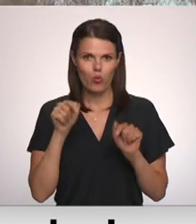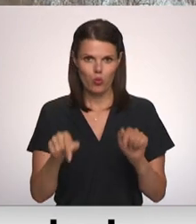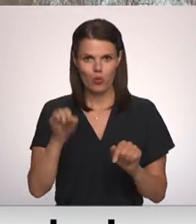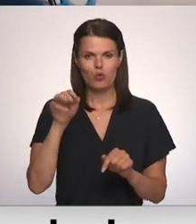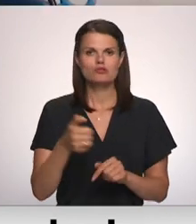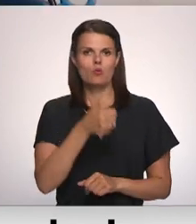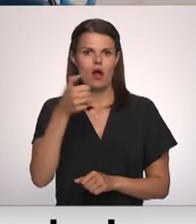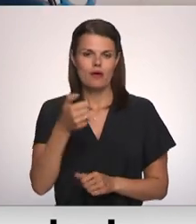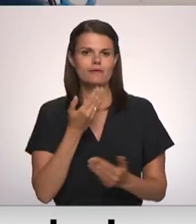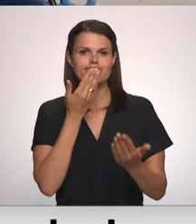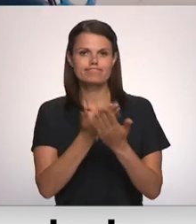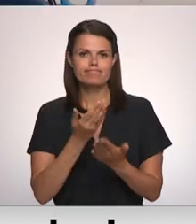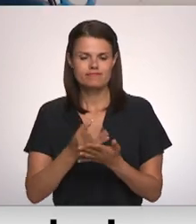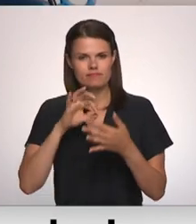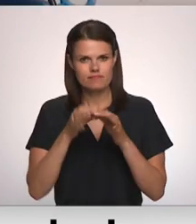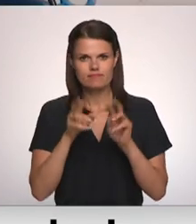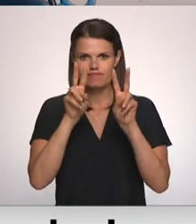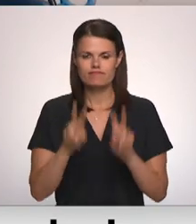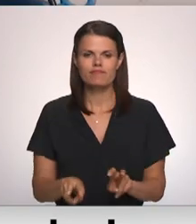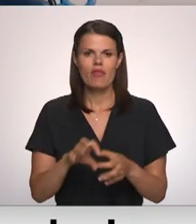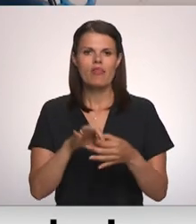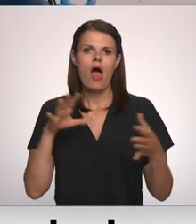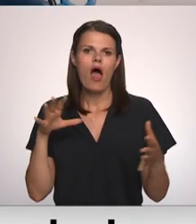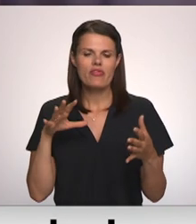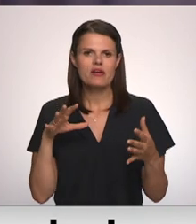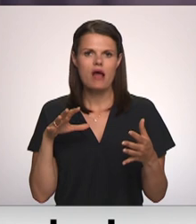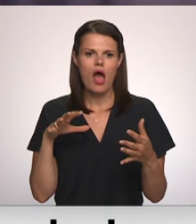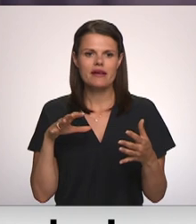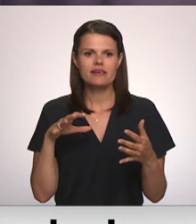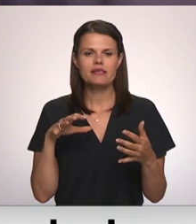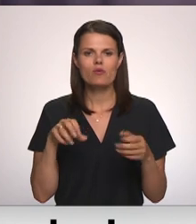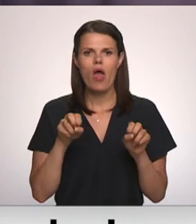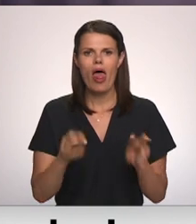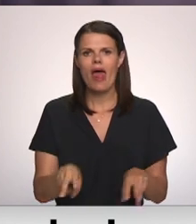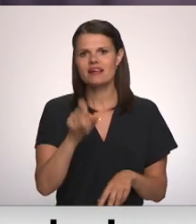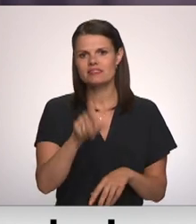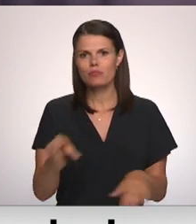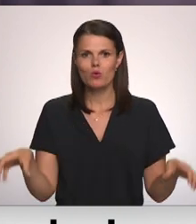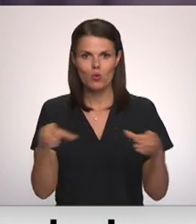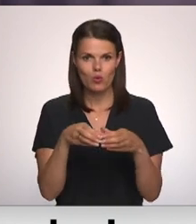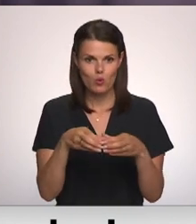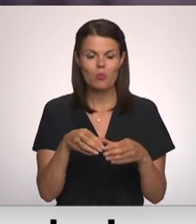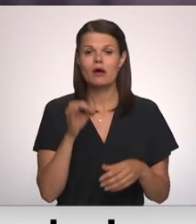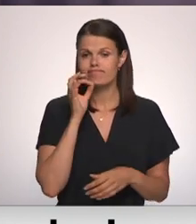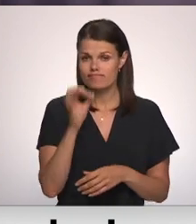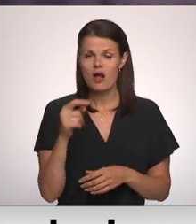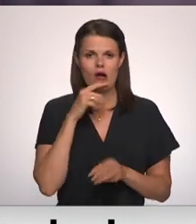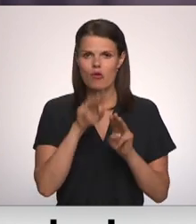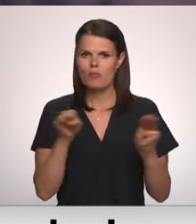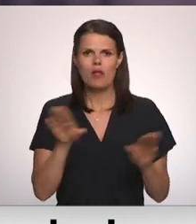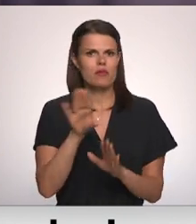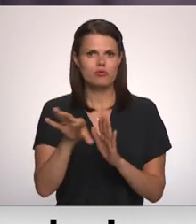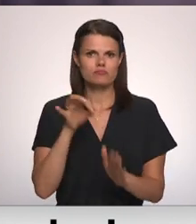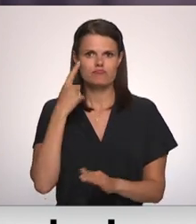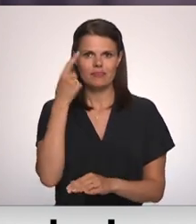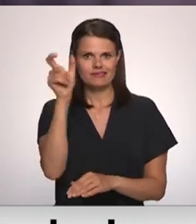iesniegtos piedāvājumus padziļināt vērtēs neatkarīgu ekspertu grupa. Indriksona norādīja, ka ekonomikas ministrija neizvēlēsies konkrētus